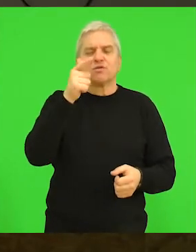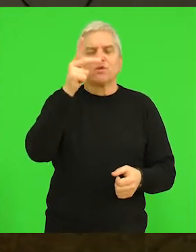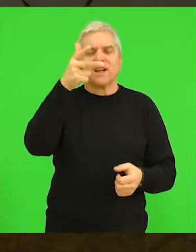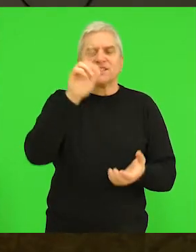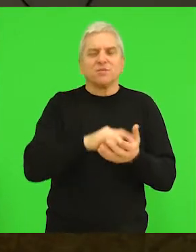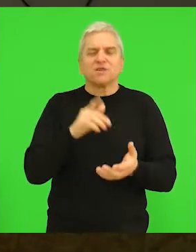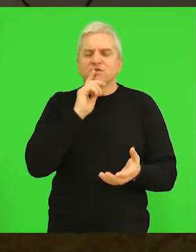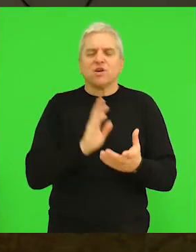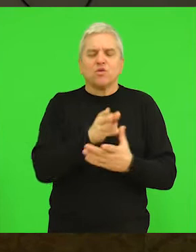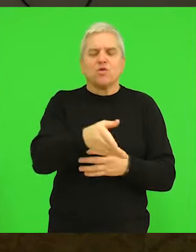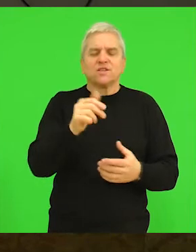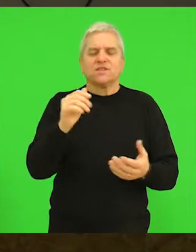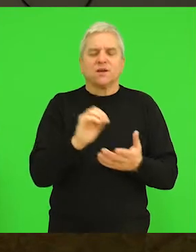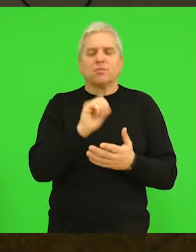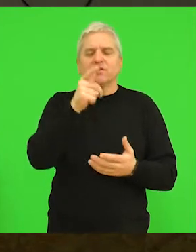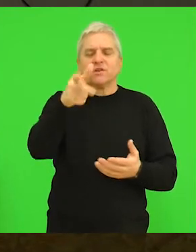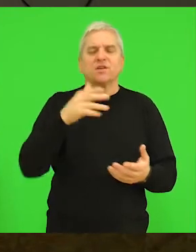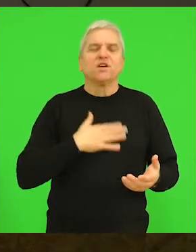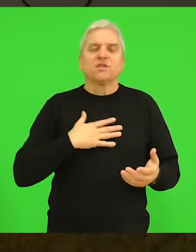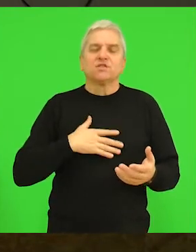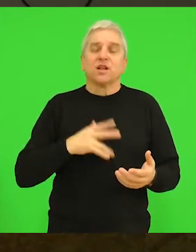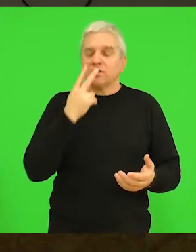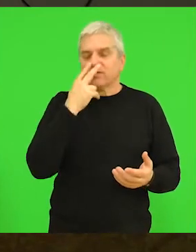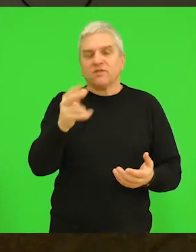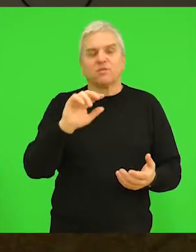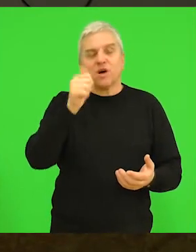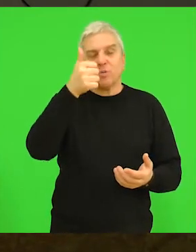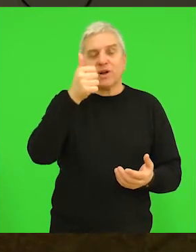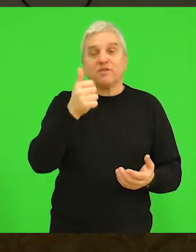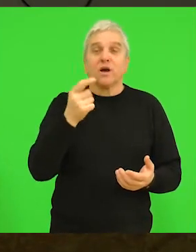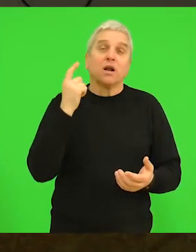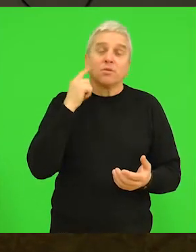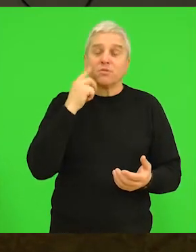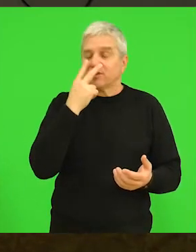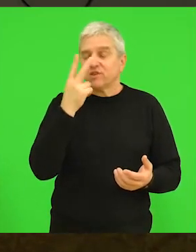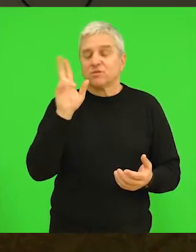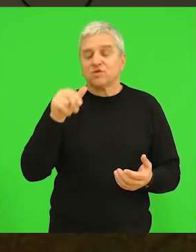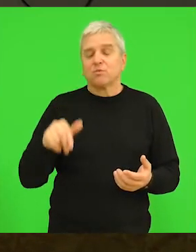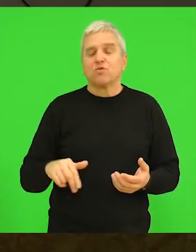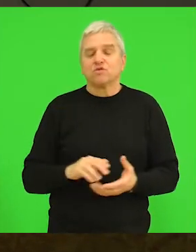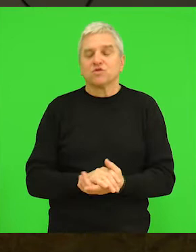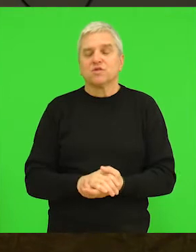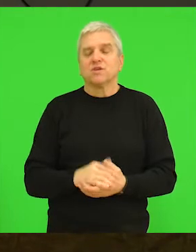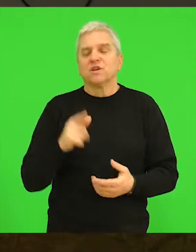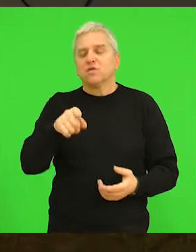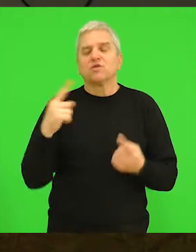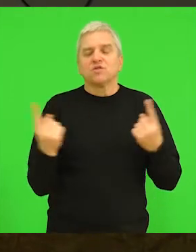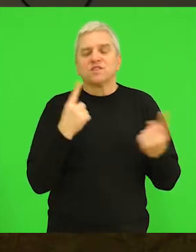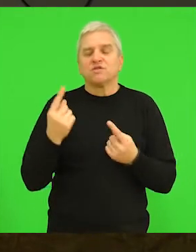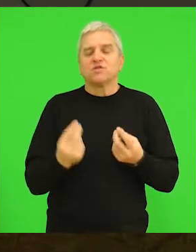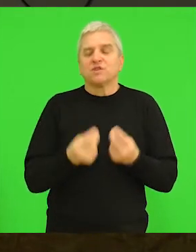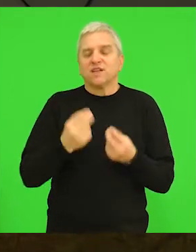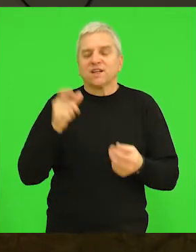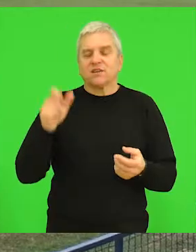prvo, drugo, treće mjesto što ide u baraž ali želje su da idemo kao prvi a sad vidjet ćemo šta su mogućnosti to sve